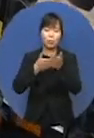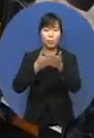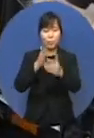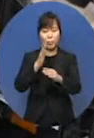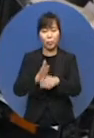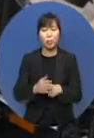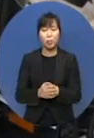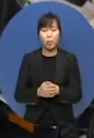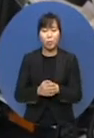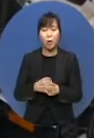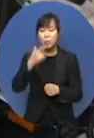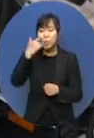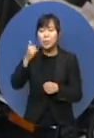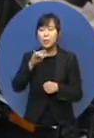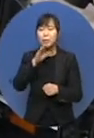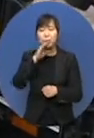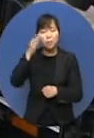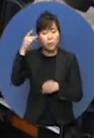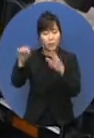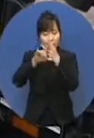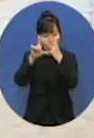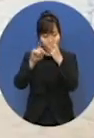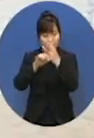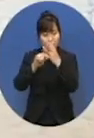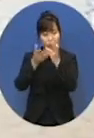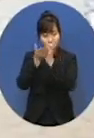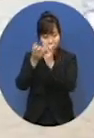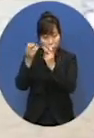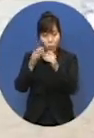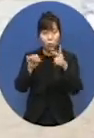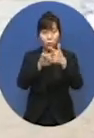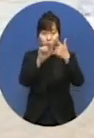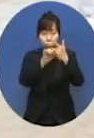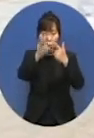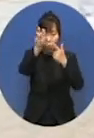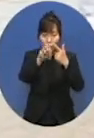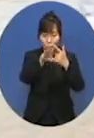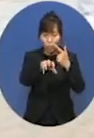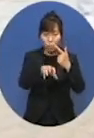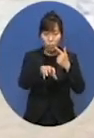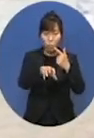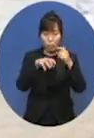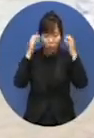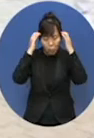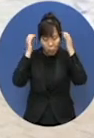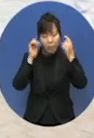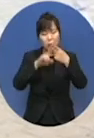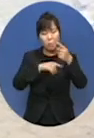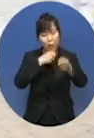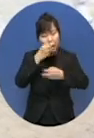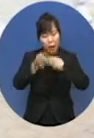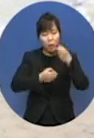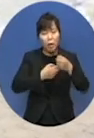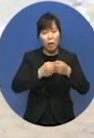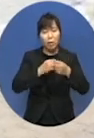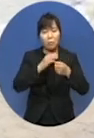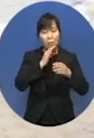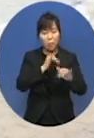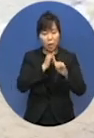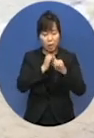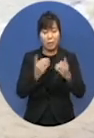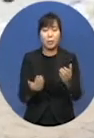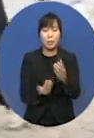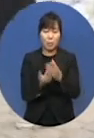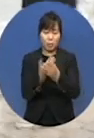부모들은 실제로 지난 3월 제주에 이어 6월 광주에서도 고통을 호소하며 극단적 선택을 한